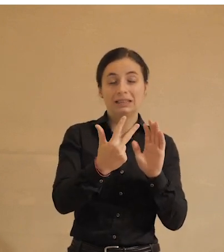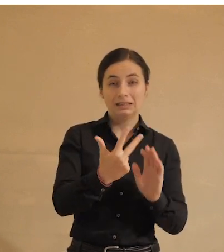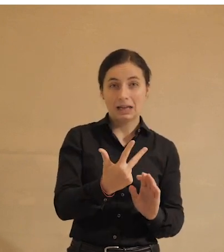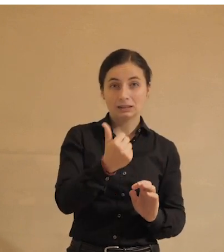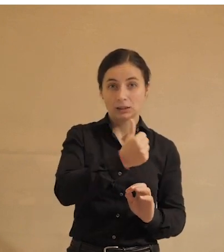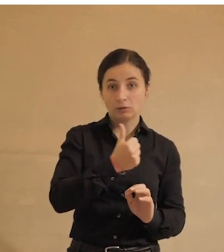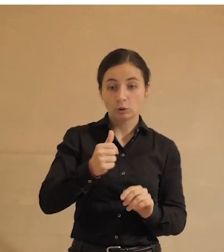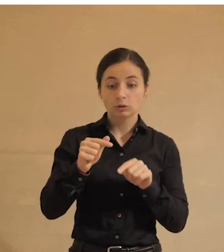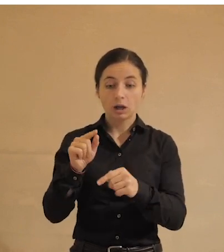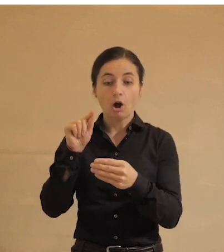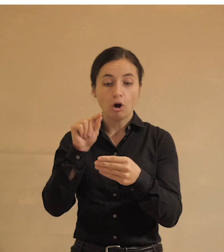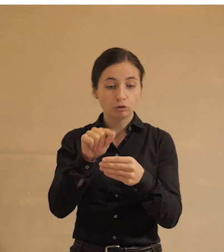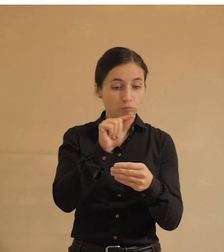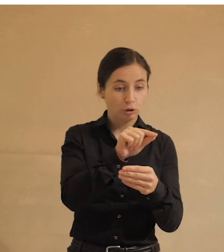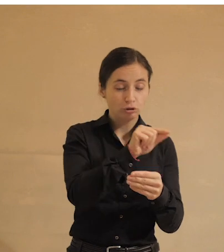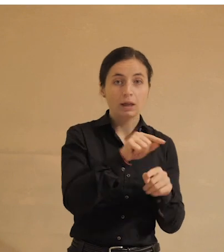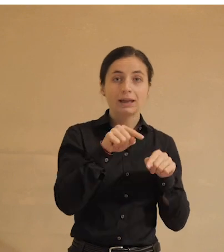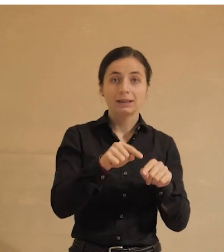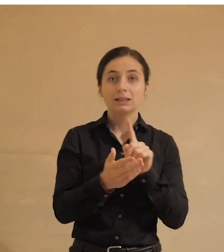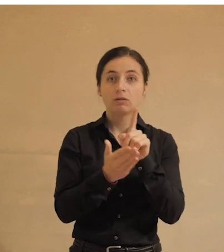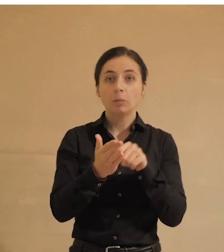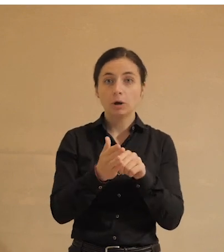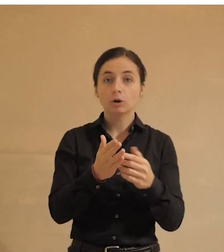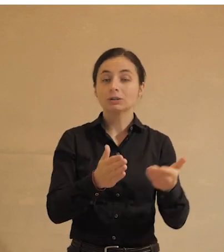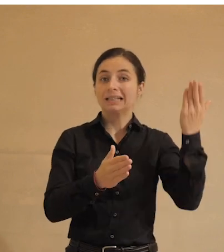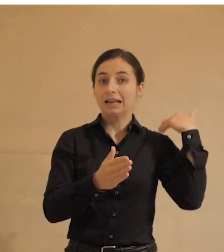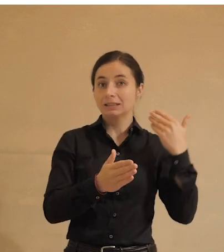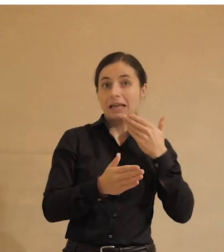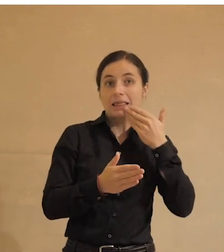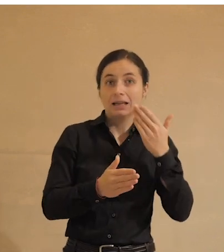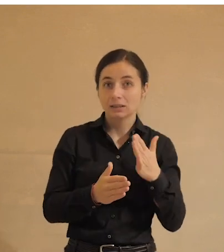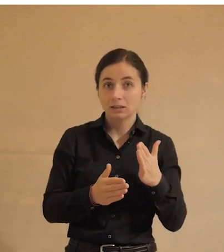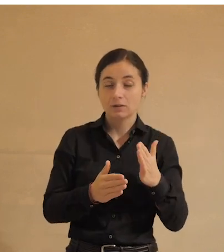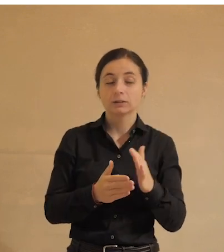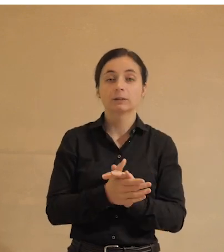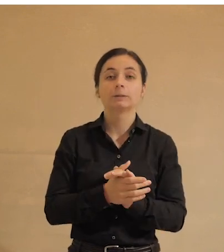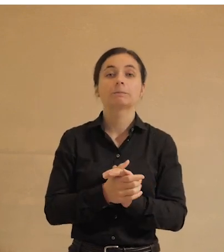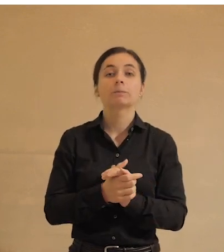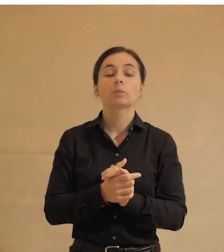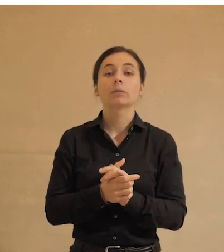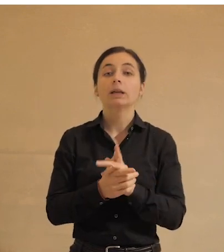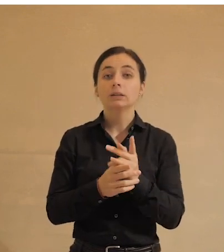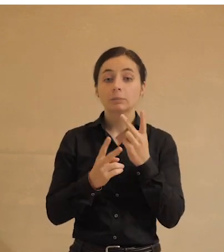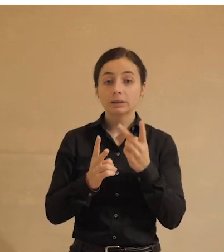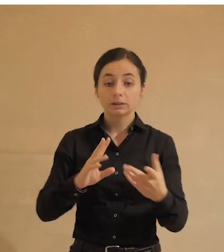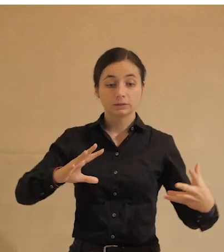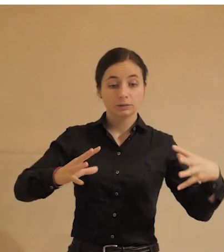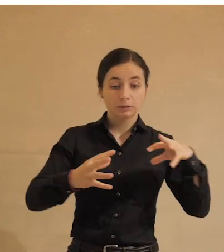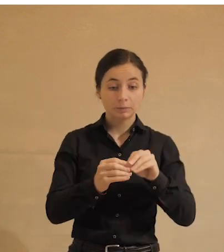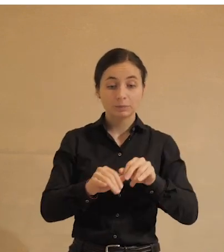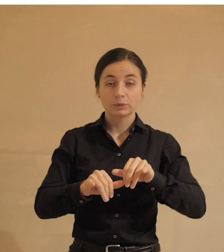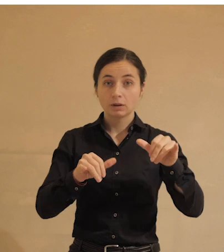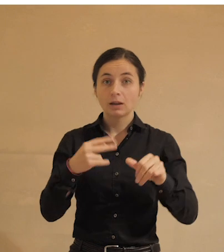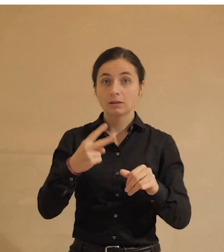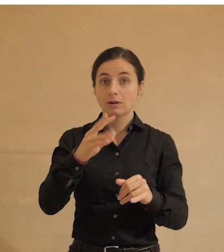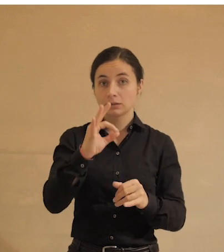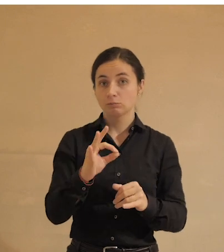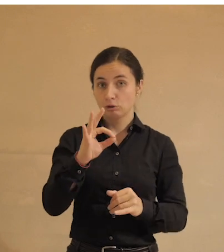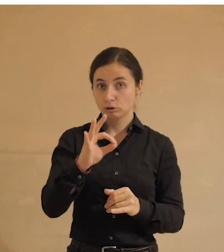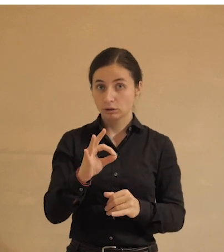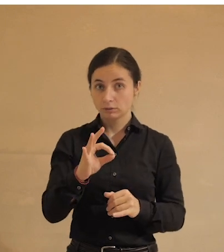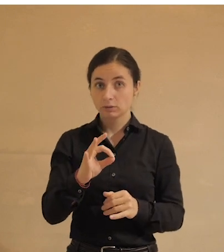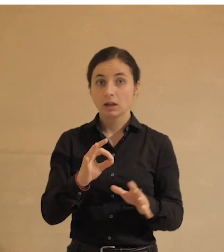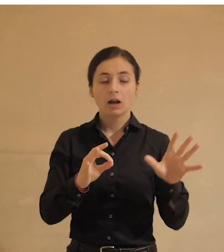специально отмечено, то есть те вопросы, которые не задавались раньше 2008 или 2013 года. Значит, совокупный рост на 20%,